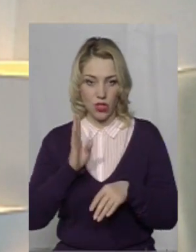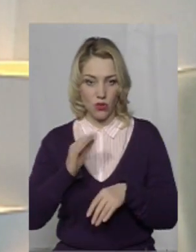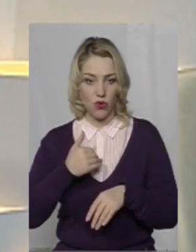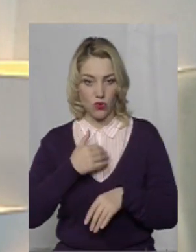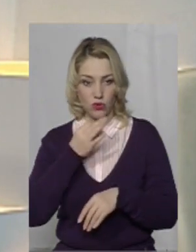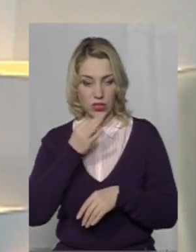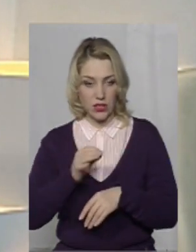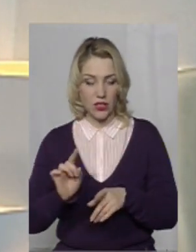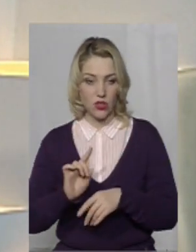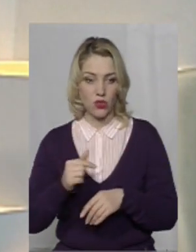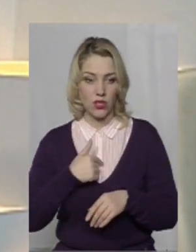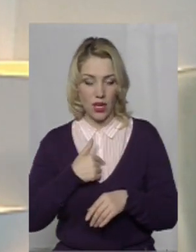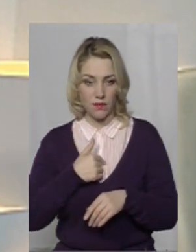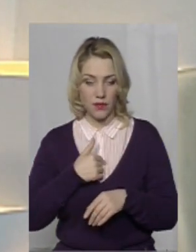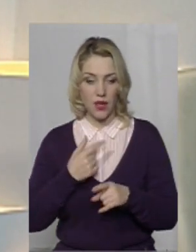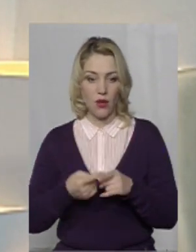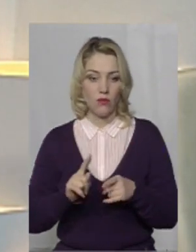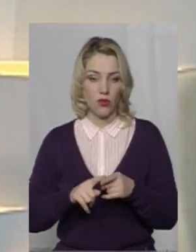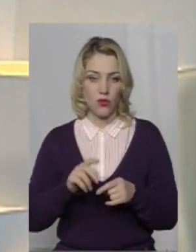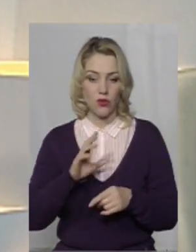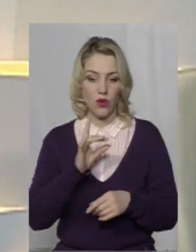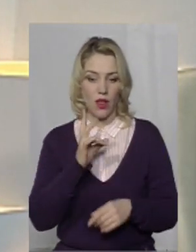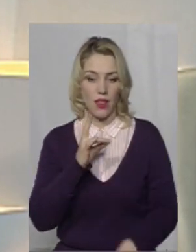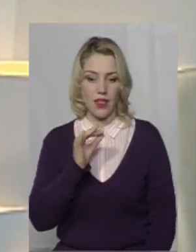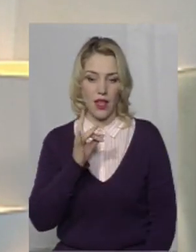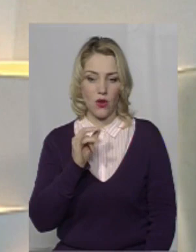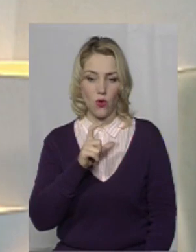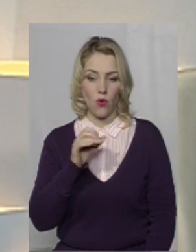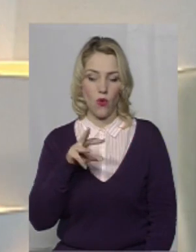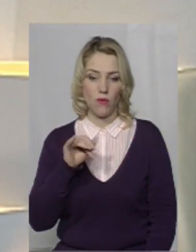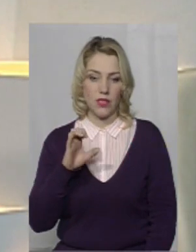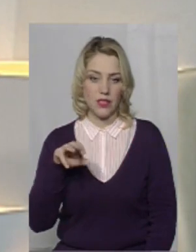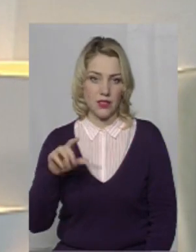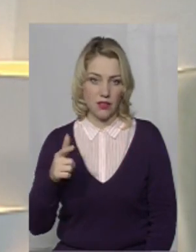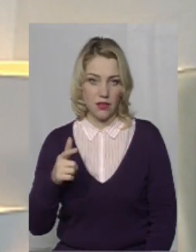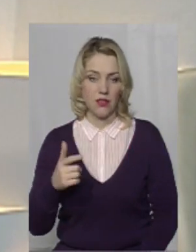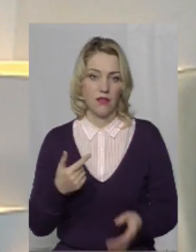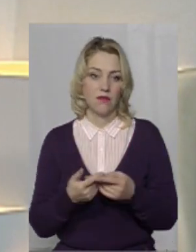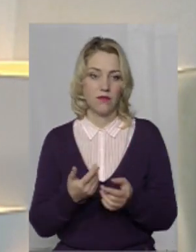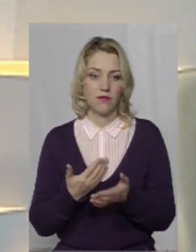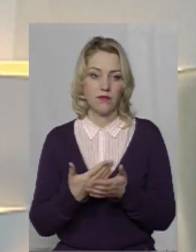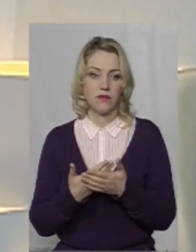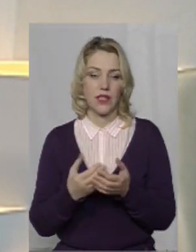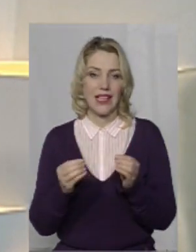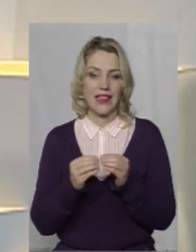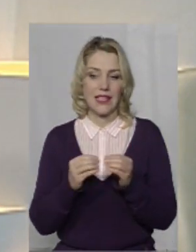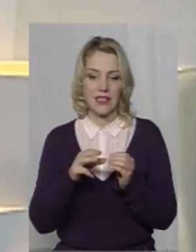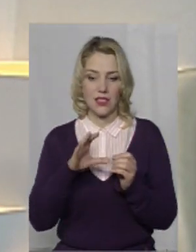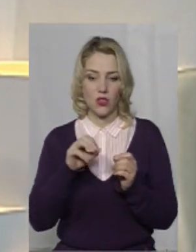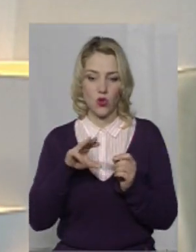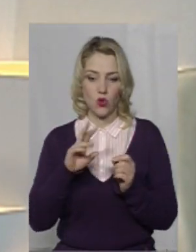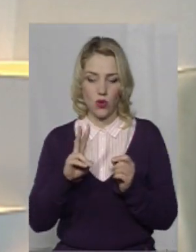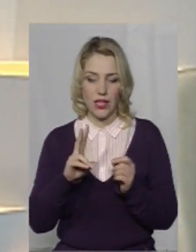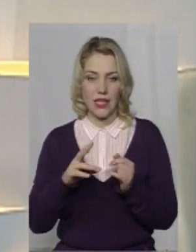хочу сказати, що я про цю нерухомість, а вона, якщо я не помиляюся, 10 соток її